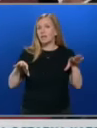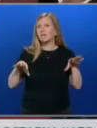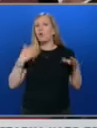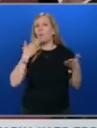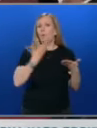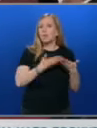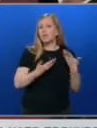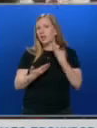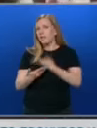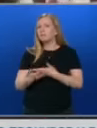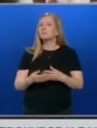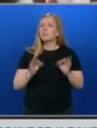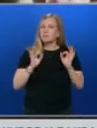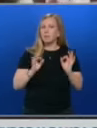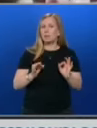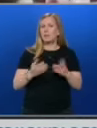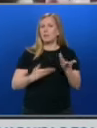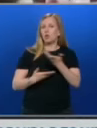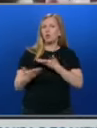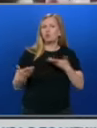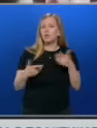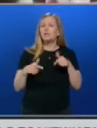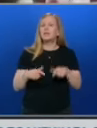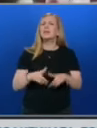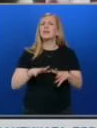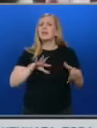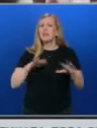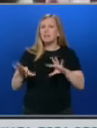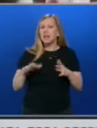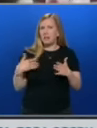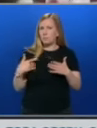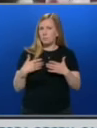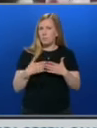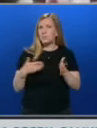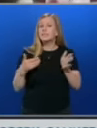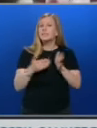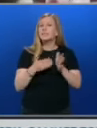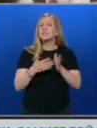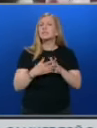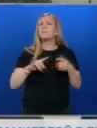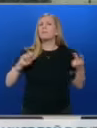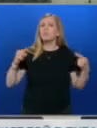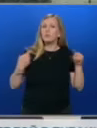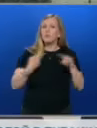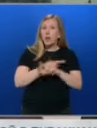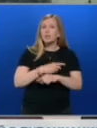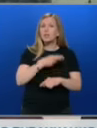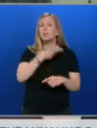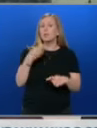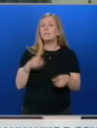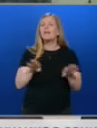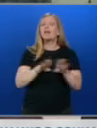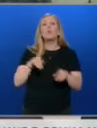обещали да стабилизират отношенията си Те бяха силно разклатени напоследък заради редица противоречия по теми като